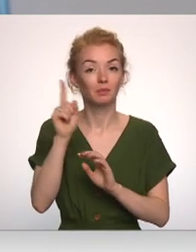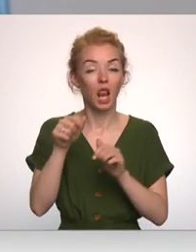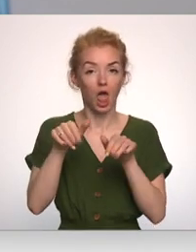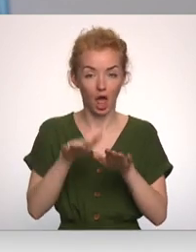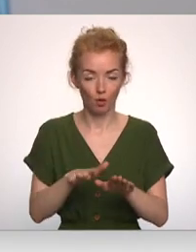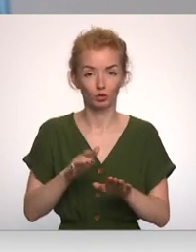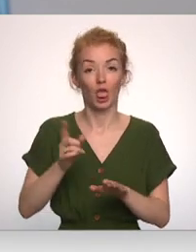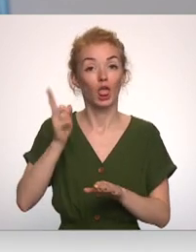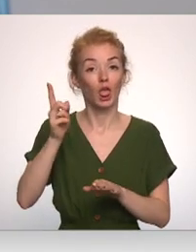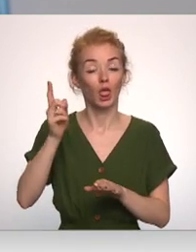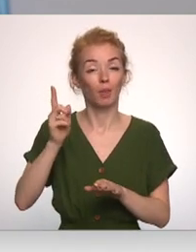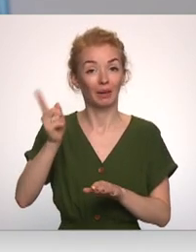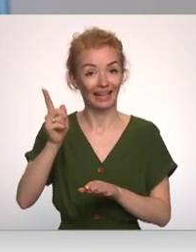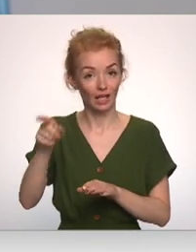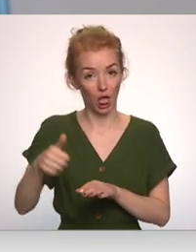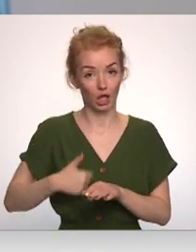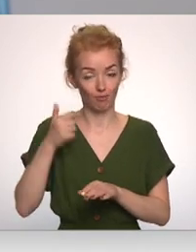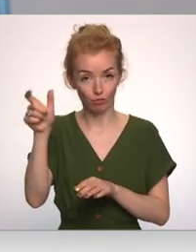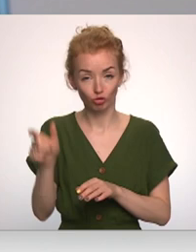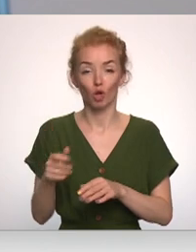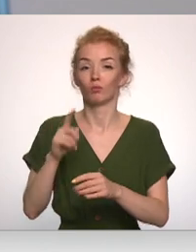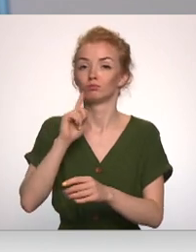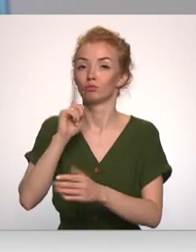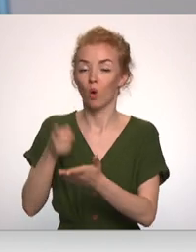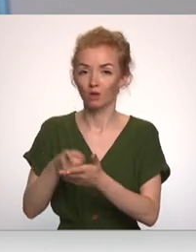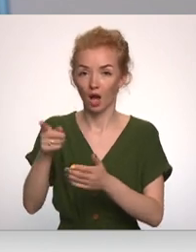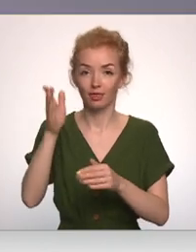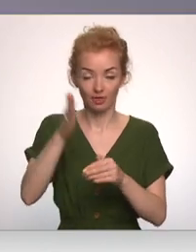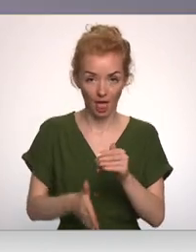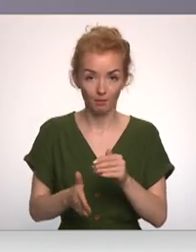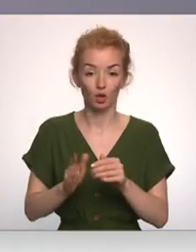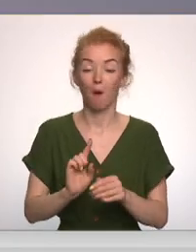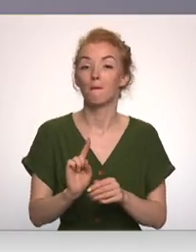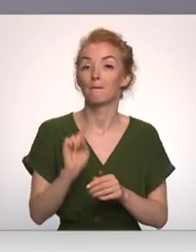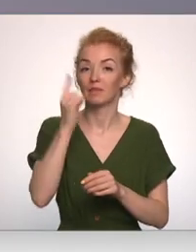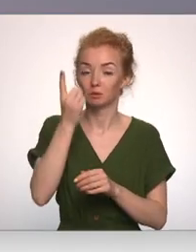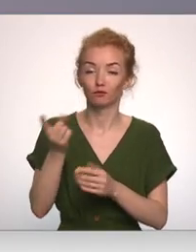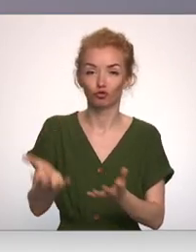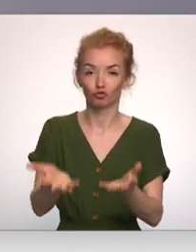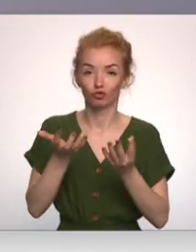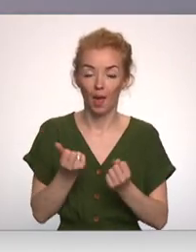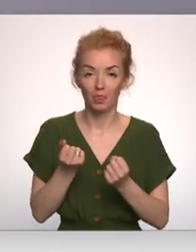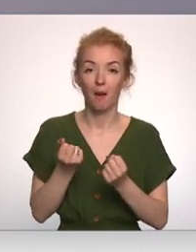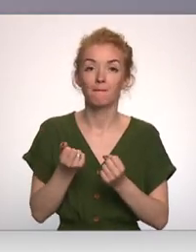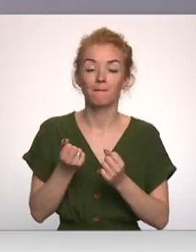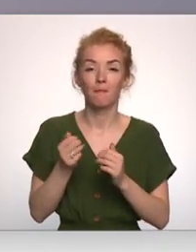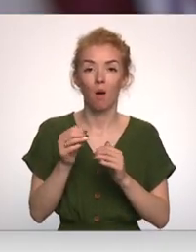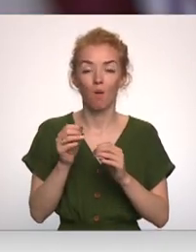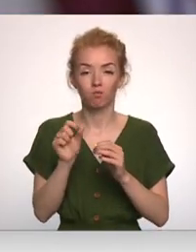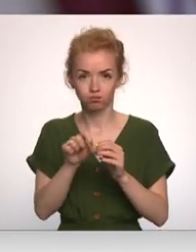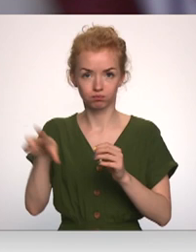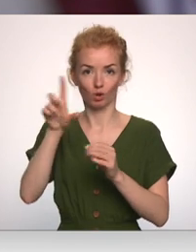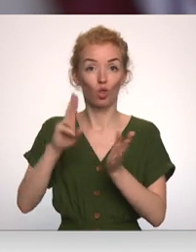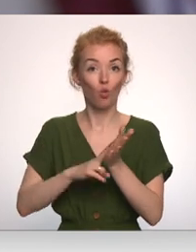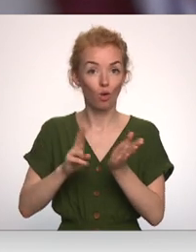īpašnieks tiek brīdināts, viņam tiek noteikti termiņi. Kā pirmais, viņš saņem šotajā paaugstināto nodokli.